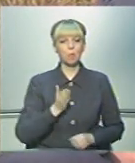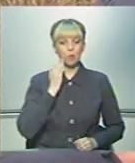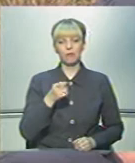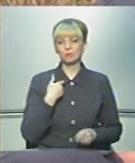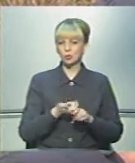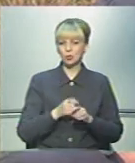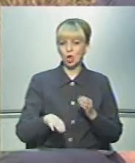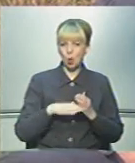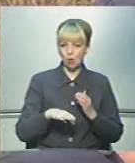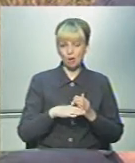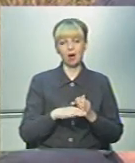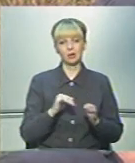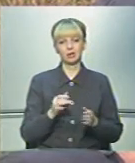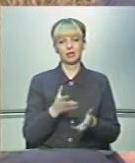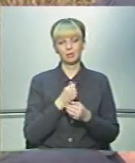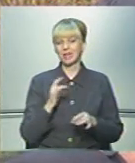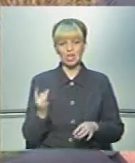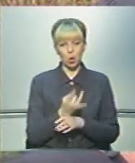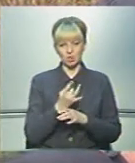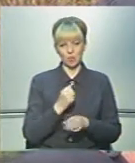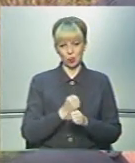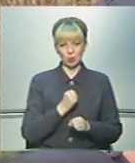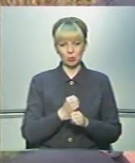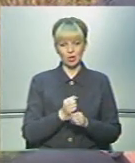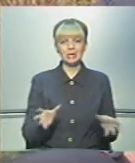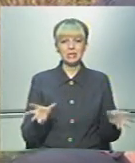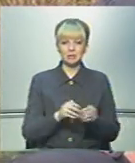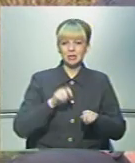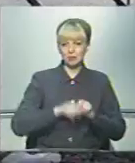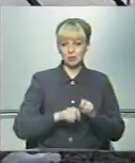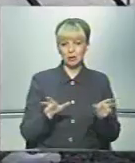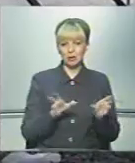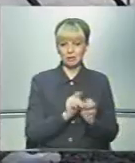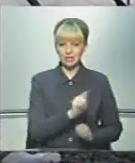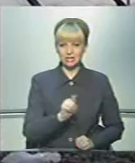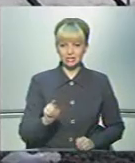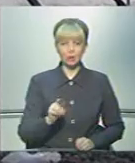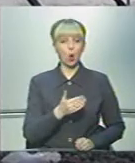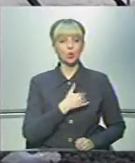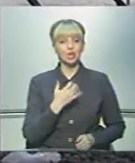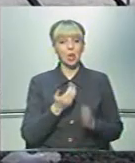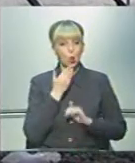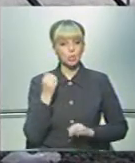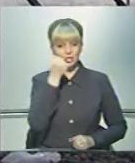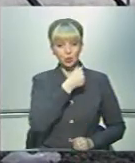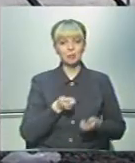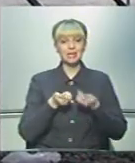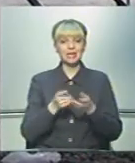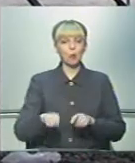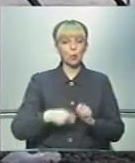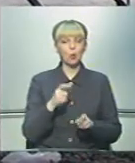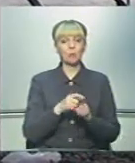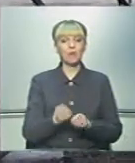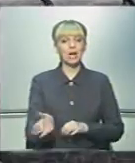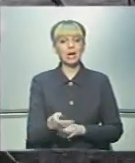і ми додорозо робили спільні рейди з ними. І хоча за останні роки кількість порушень